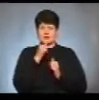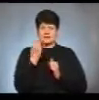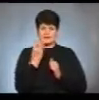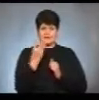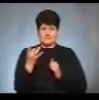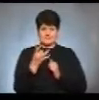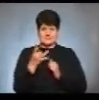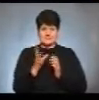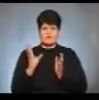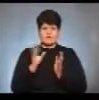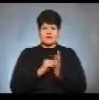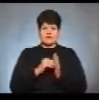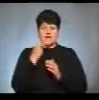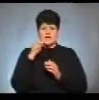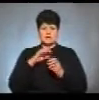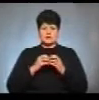найкращий результат.